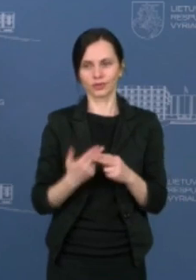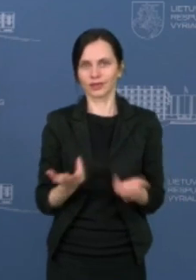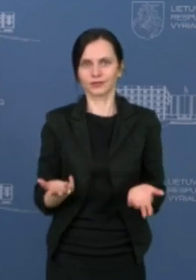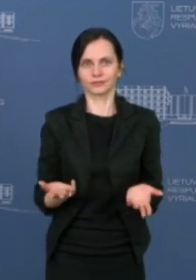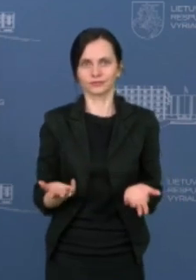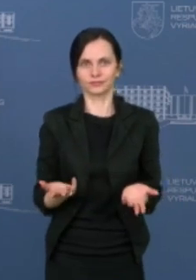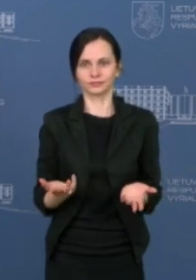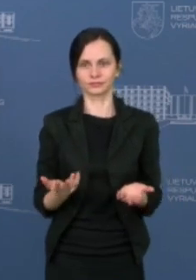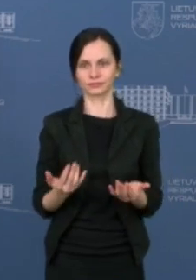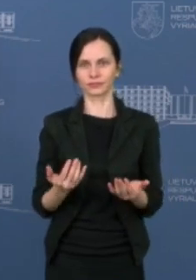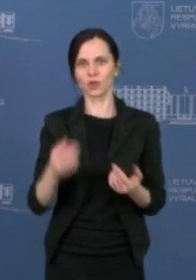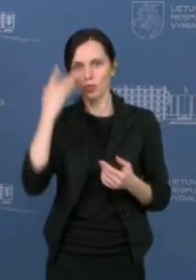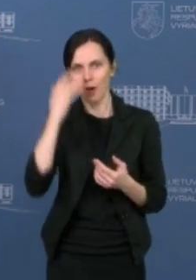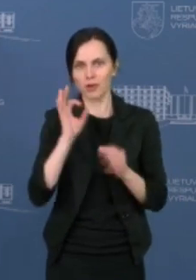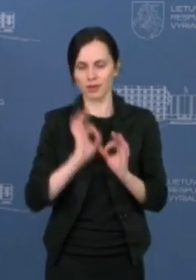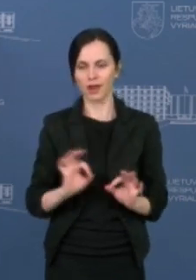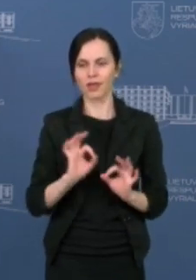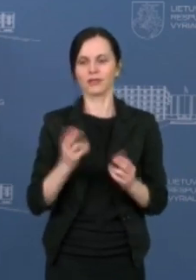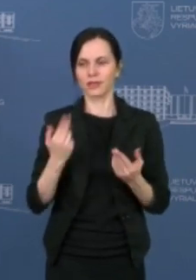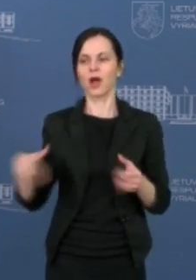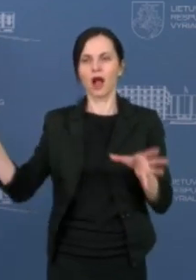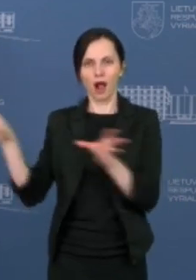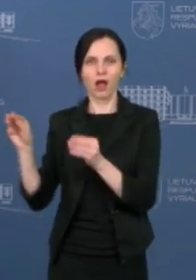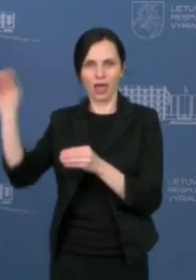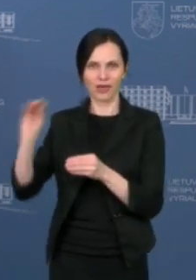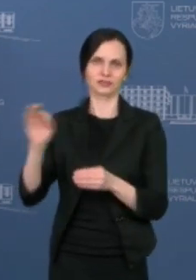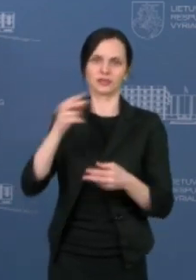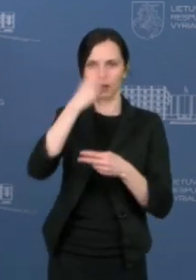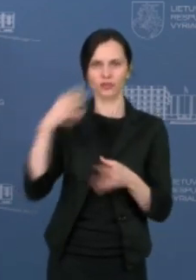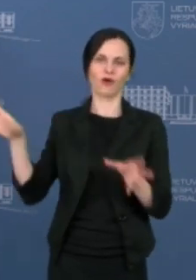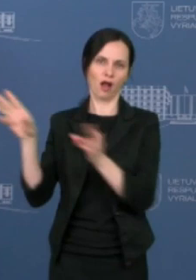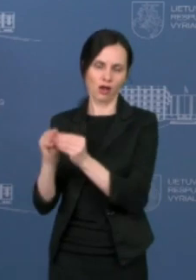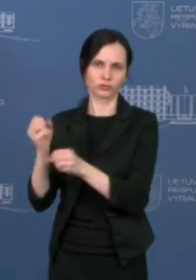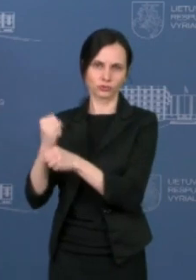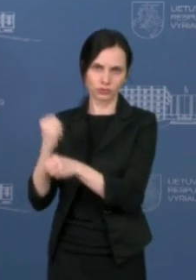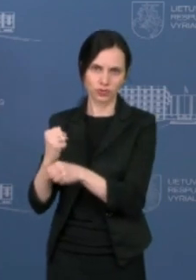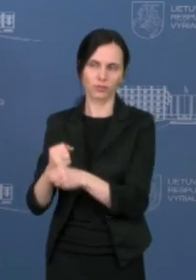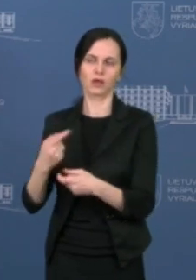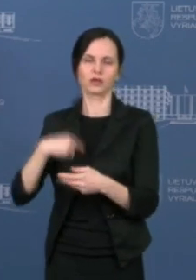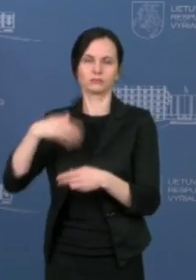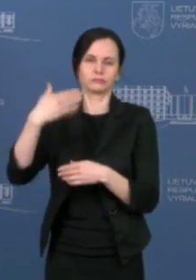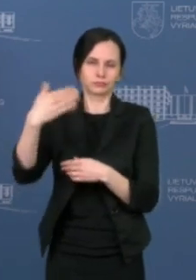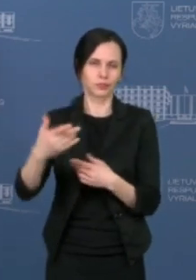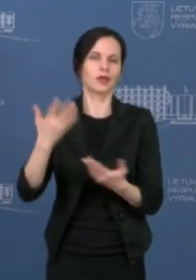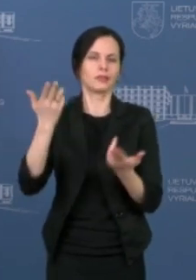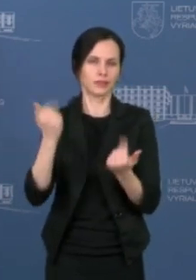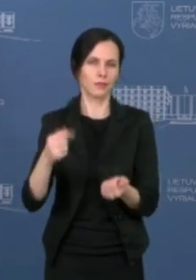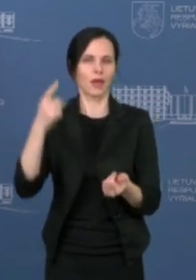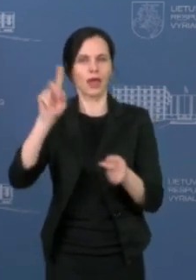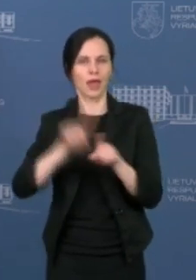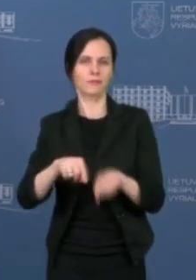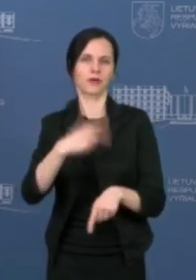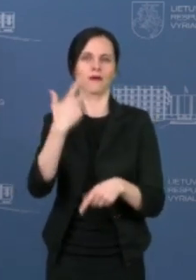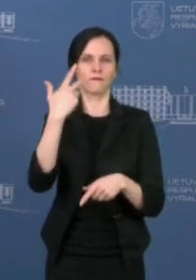būtų tokia pozicija, kad dirbame koordinuotai ir matytumėm vakcinacijos pasą tokį kaip